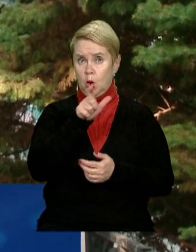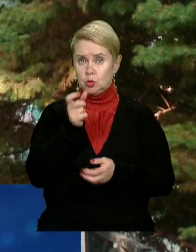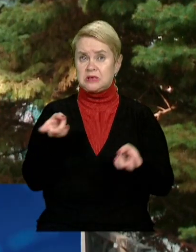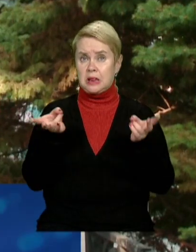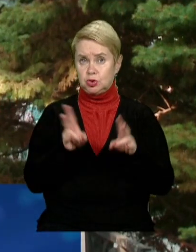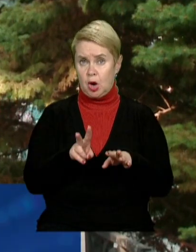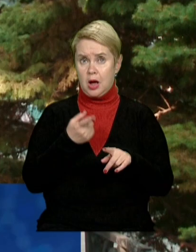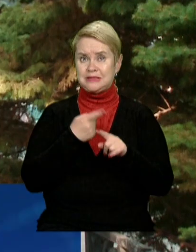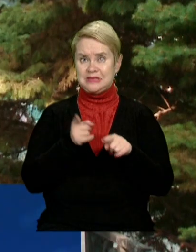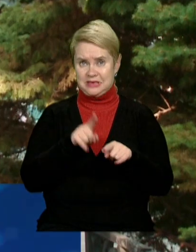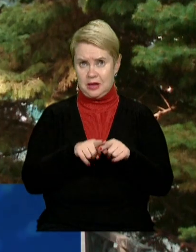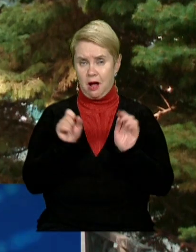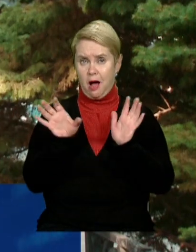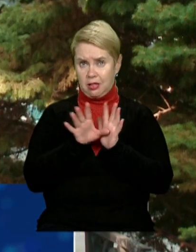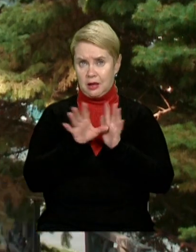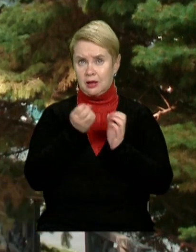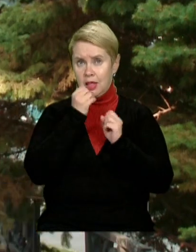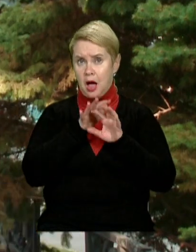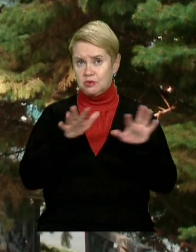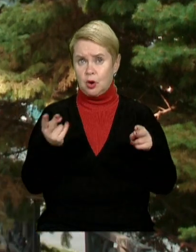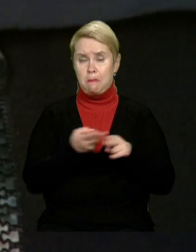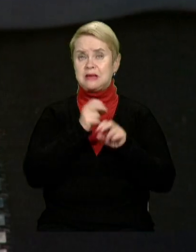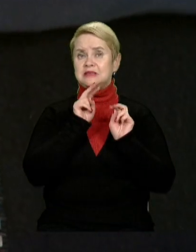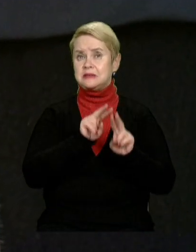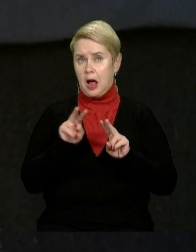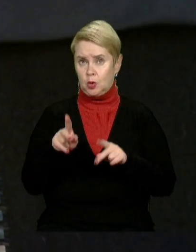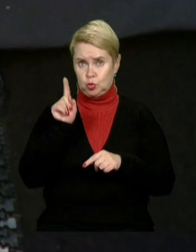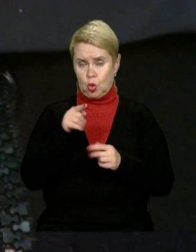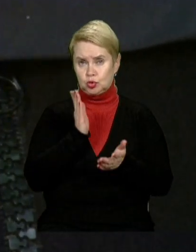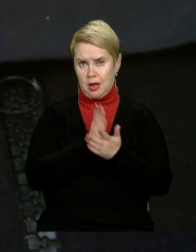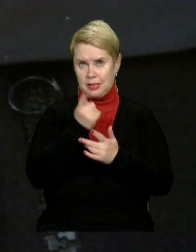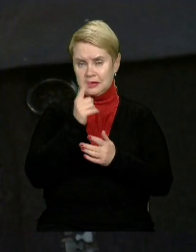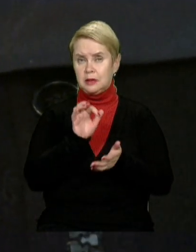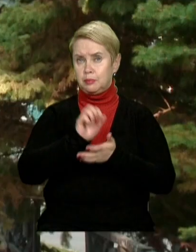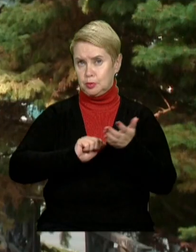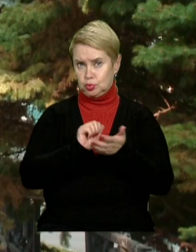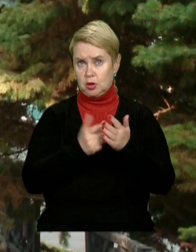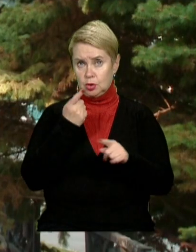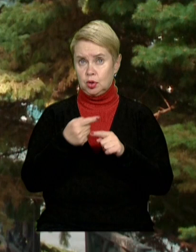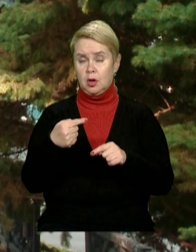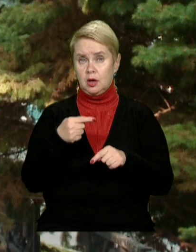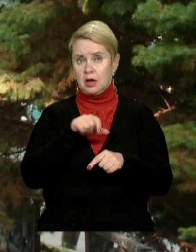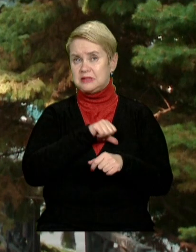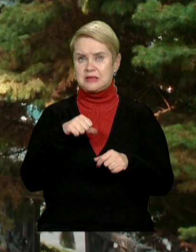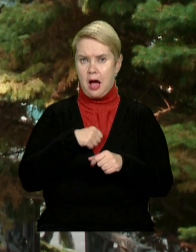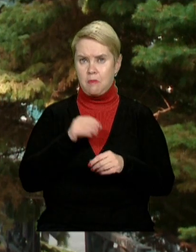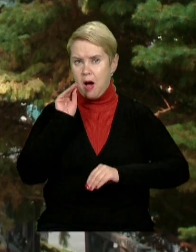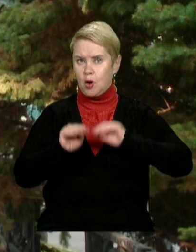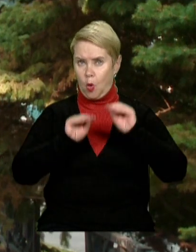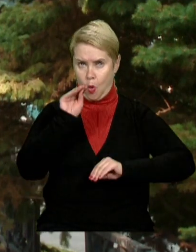залишають ці електронагрівачі без нагляду. Тоже є одна із причин, якщо саморобні якісь